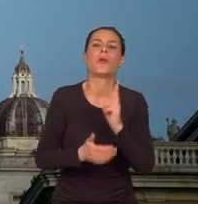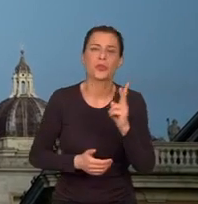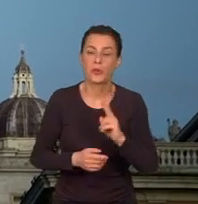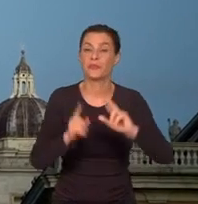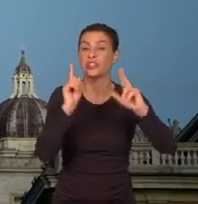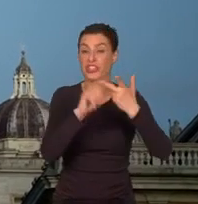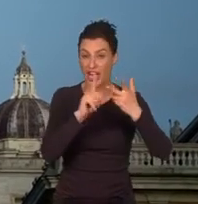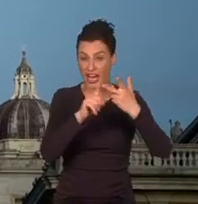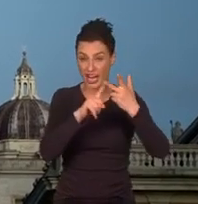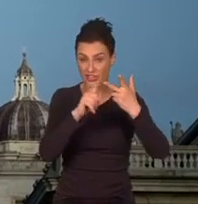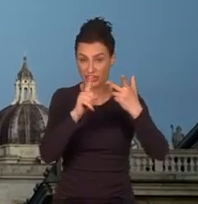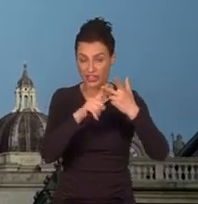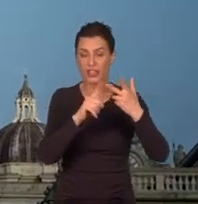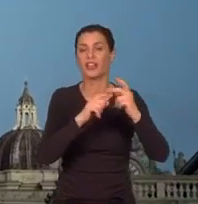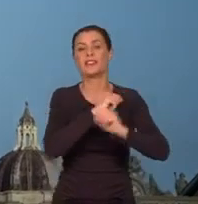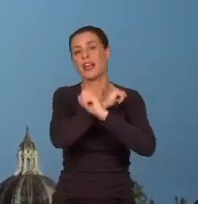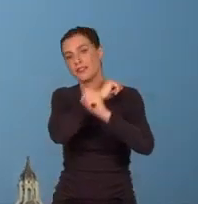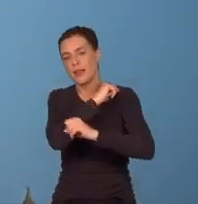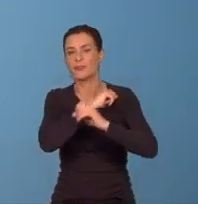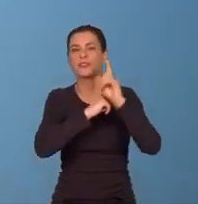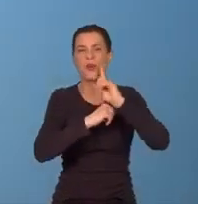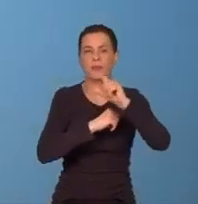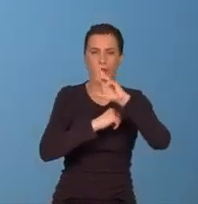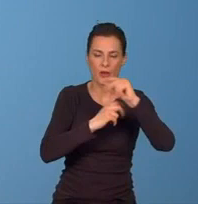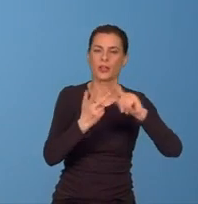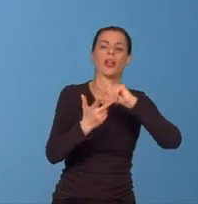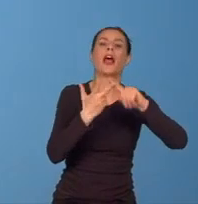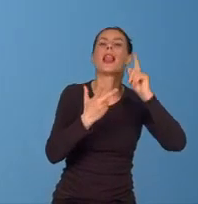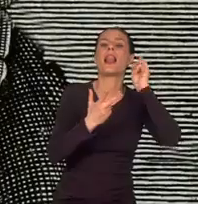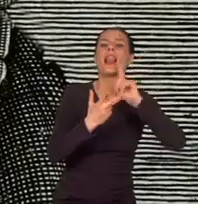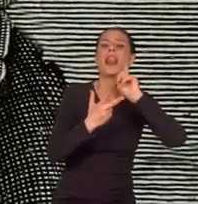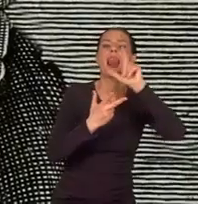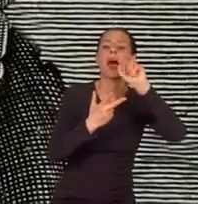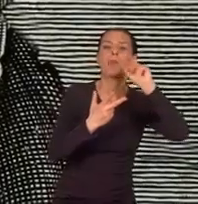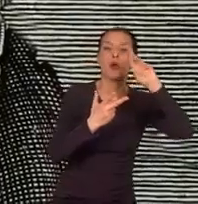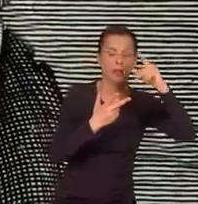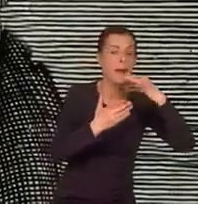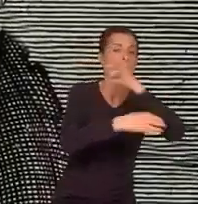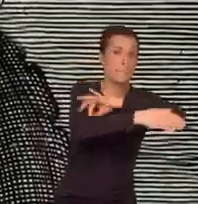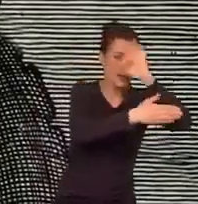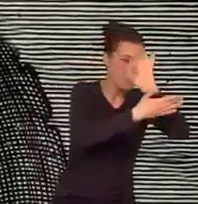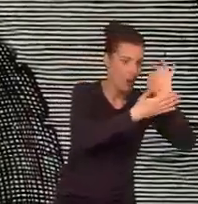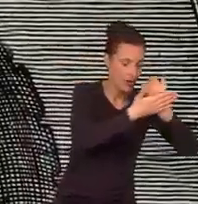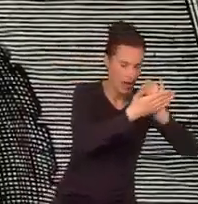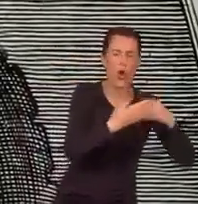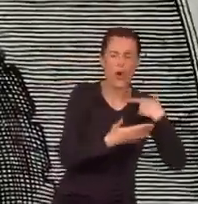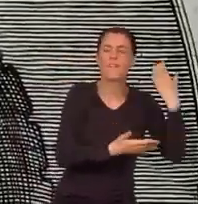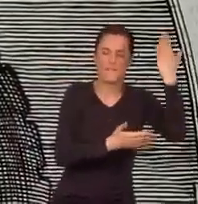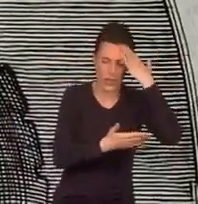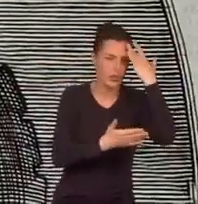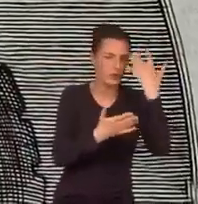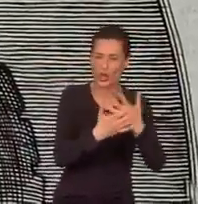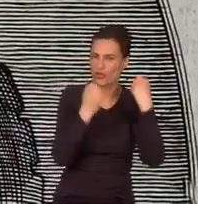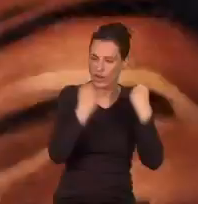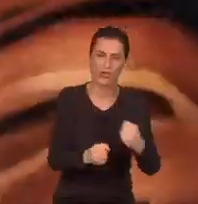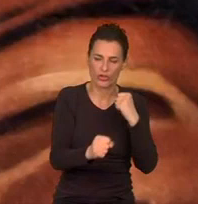Trzecim architektem, następcą Michała Anioła, był Giacomo Della Porta, i zanim pokazał papieżowi zarys projektu, w pełni zdał sobie sprawę z